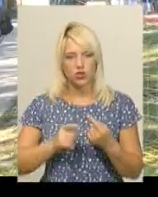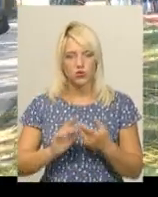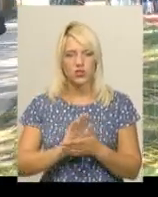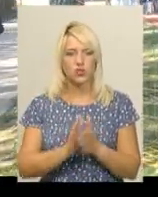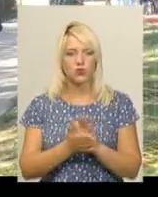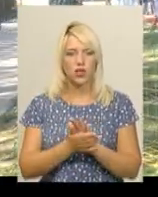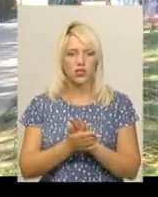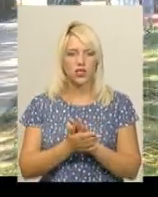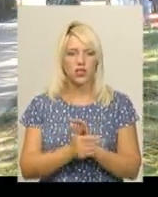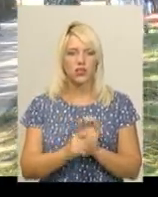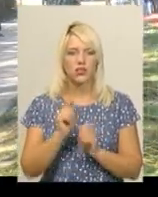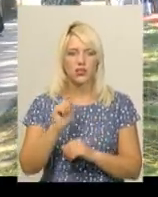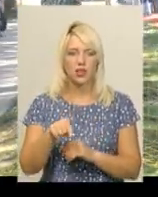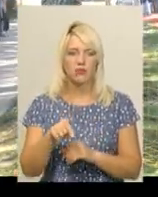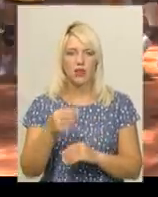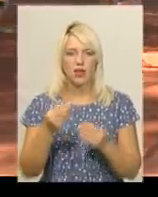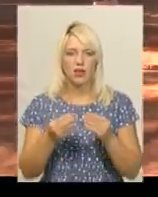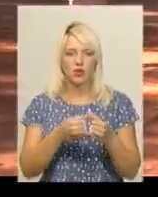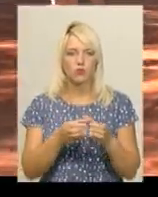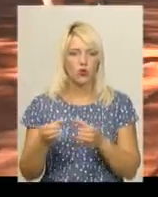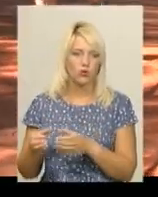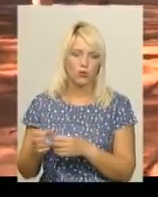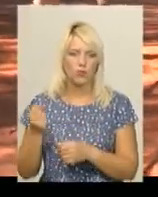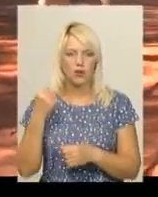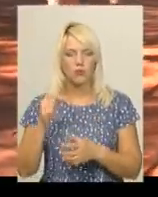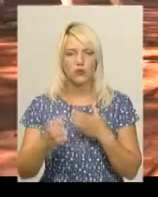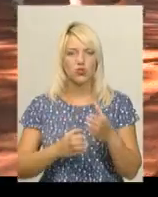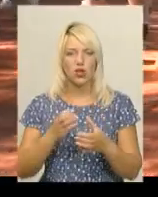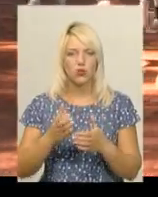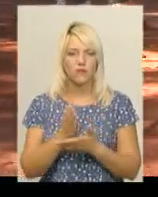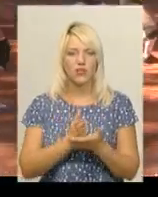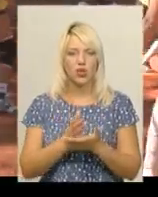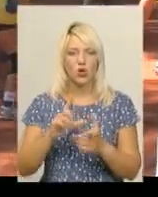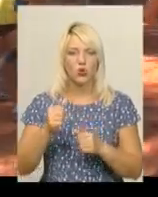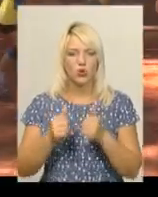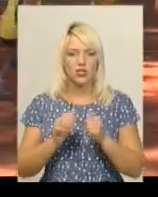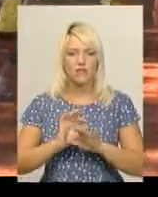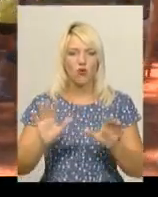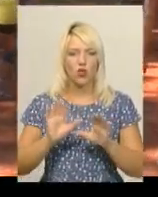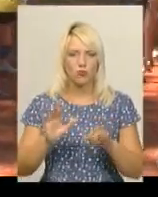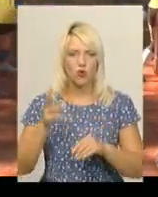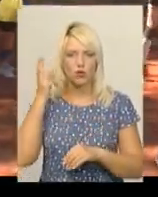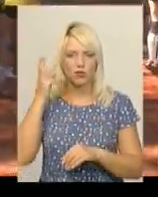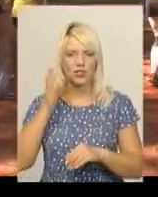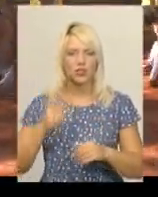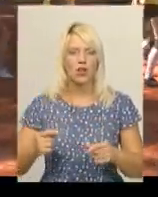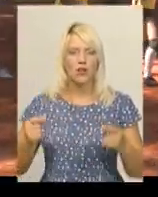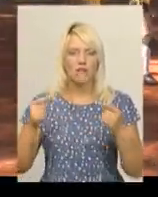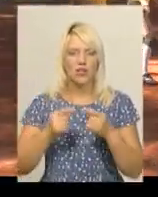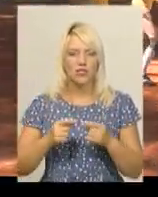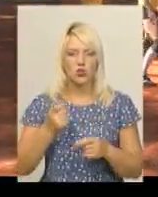ситуація, там грають по групам». Переможців міжнародного ветеранського турніру з волейболу в Хмельницькому визначать 11